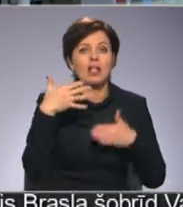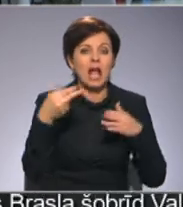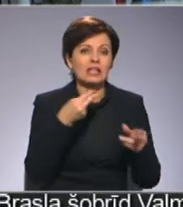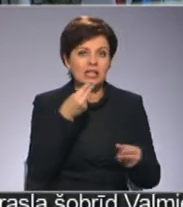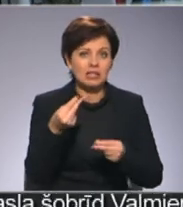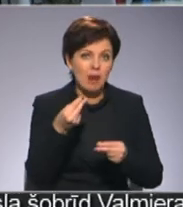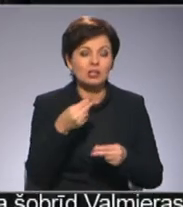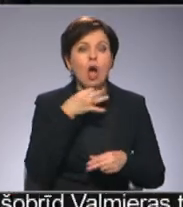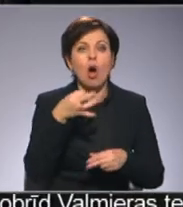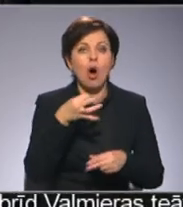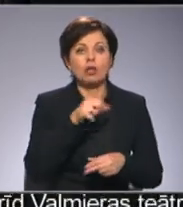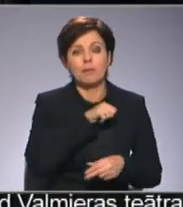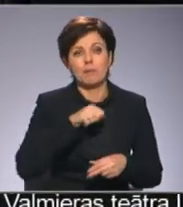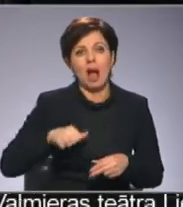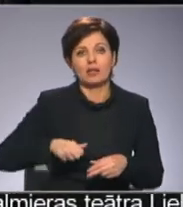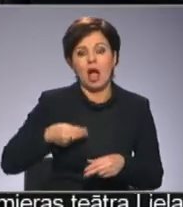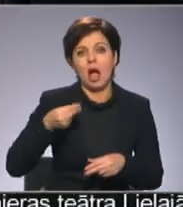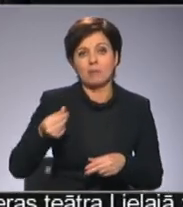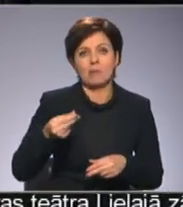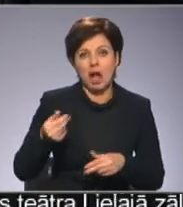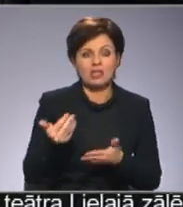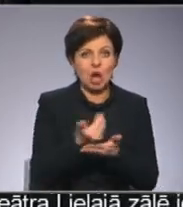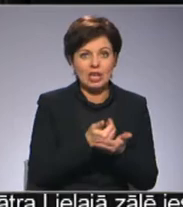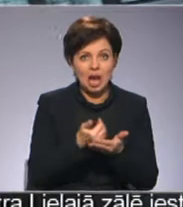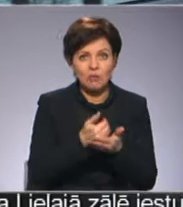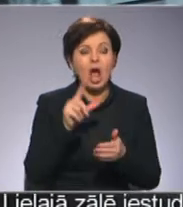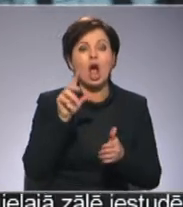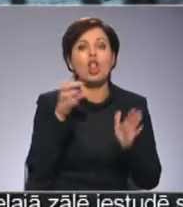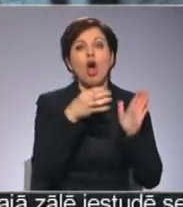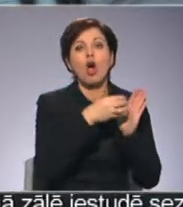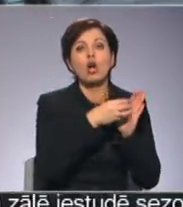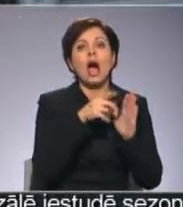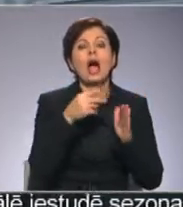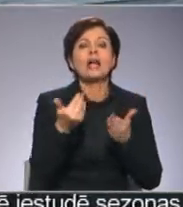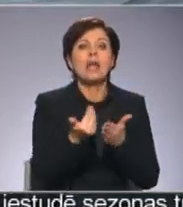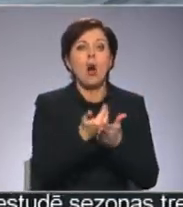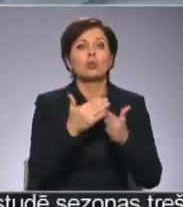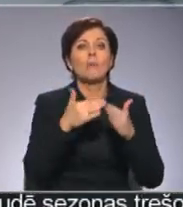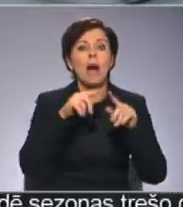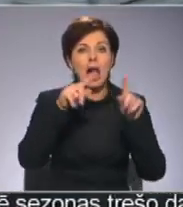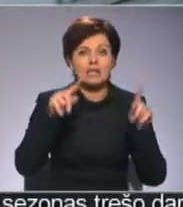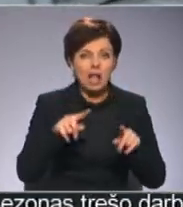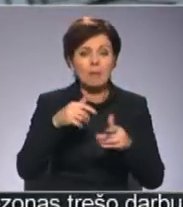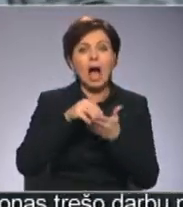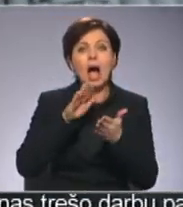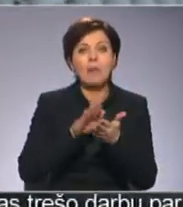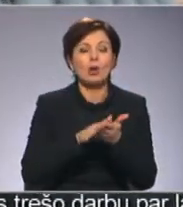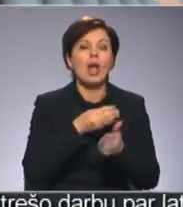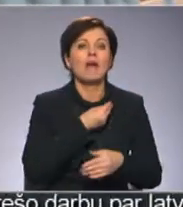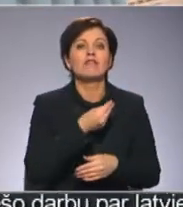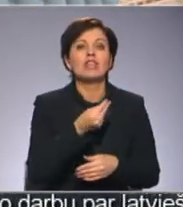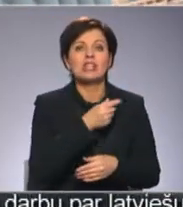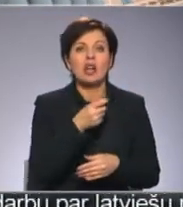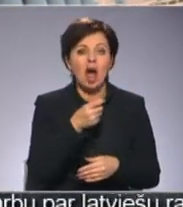ko opera plānu apmaksāt no saviem ieņēmumiem. Vajadzīgs jauns logotīps jāpārveido mājas lapi jātais jaunas aplūksnes, vizīte kartas un citi